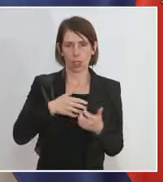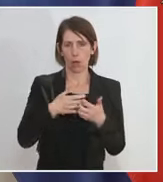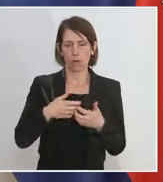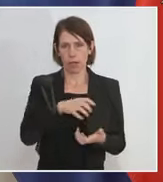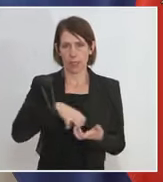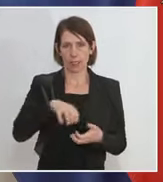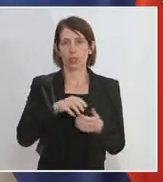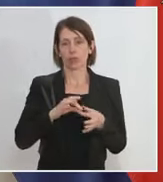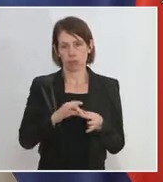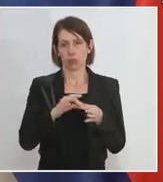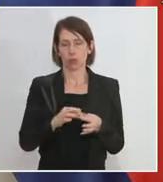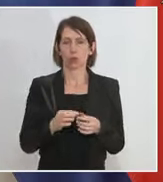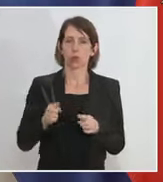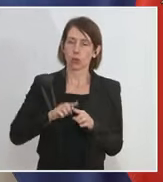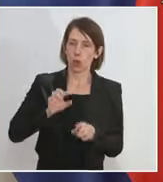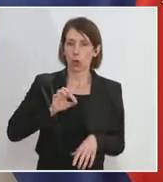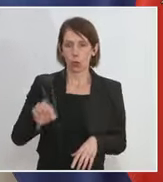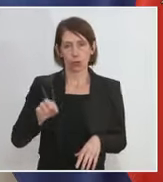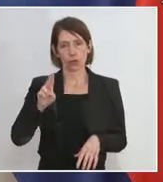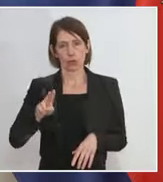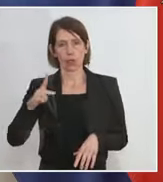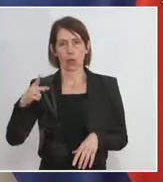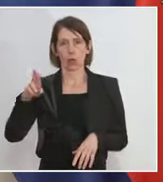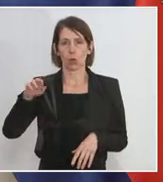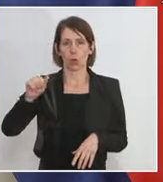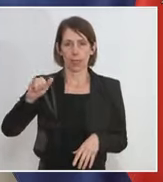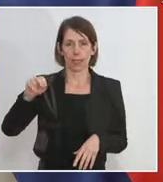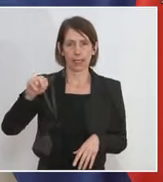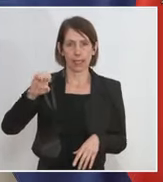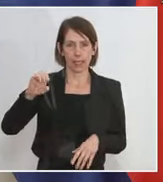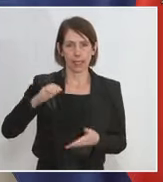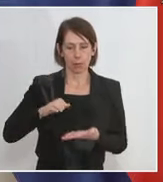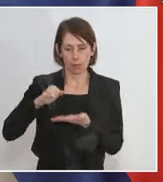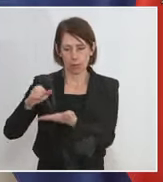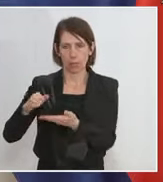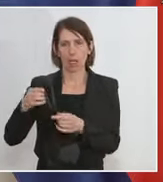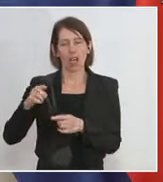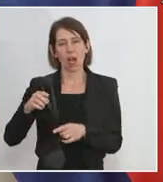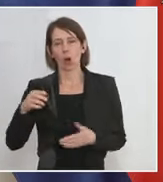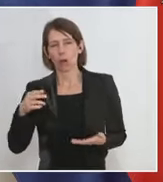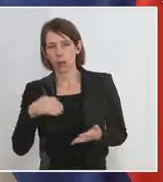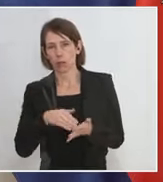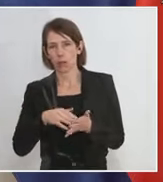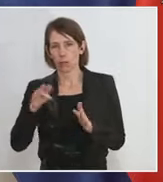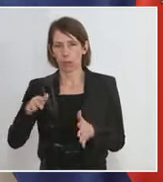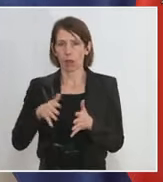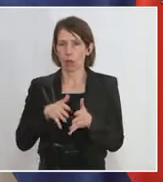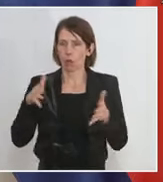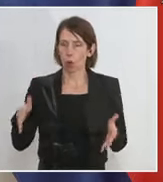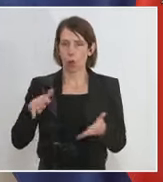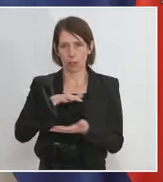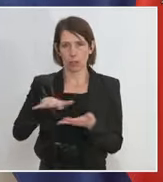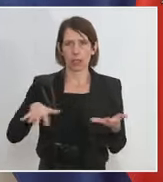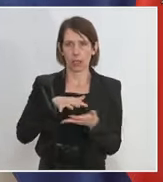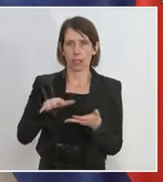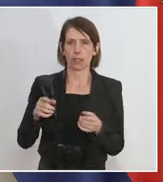,5 Millionen Euro für die Ukraine. Das ist weiterhin, auch wenn das manchmal nicht zu seinem Fokus ist, die größte Krise,